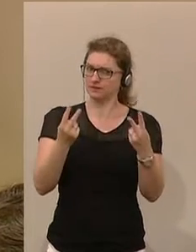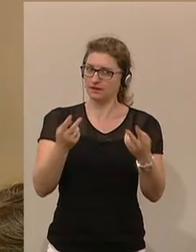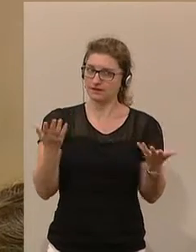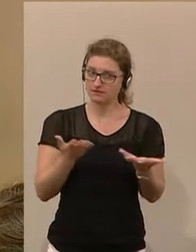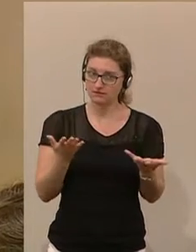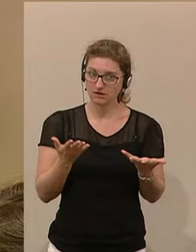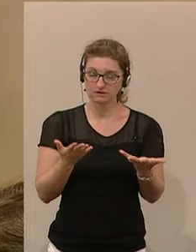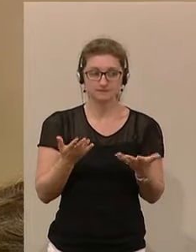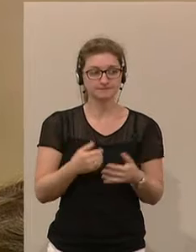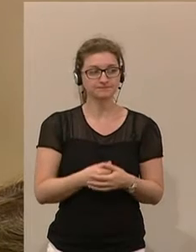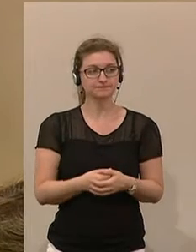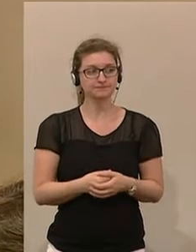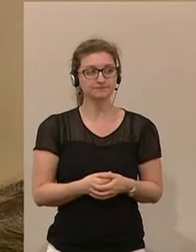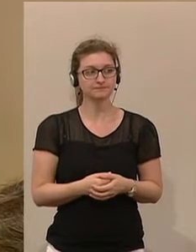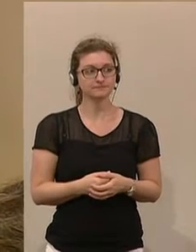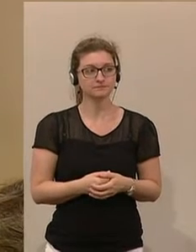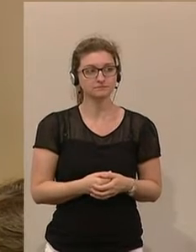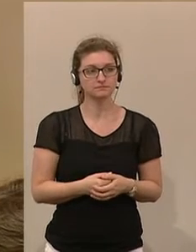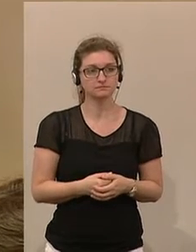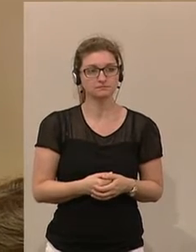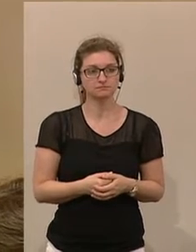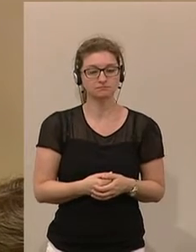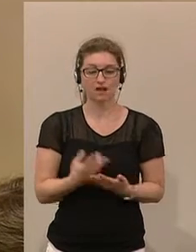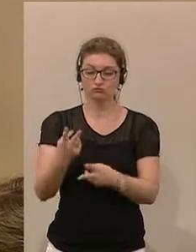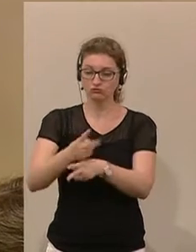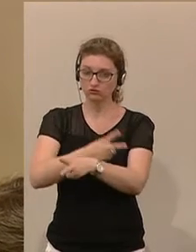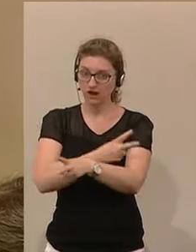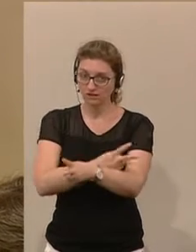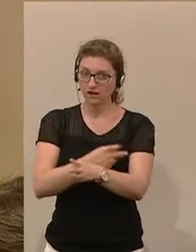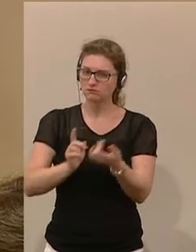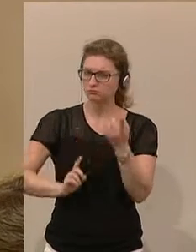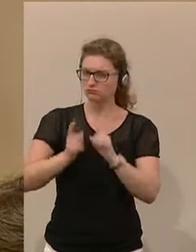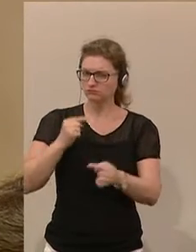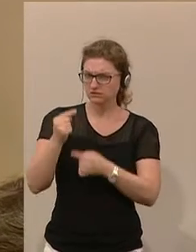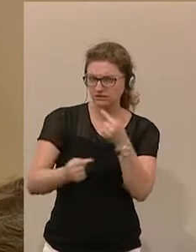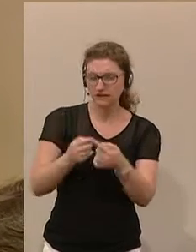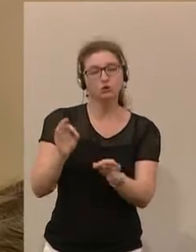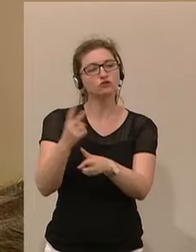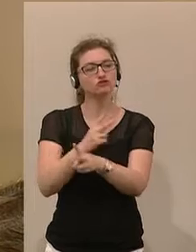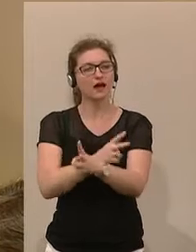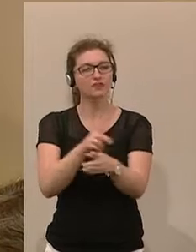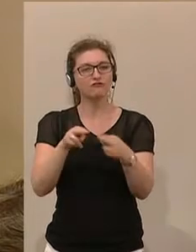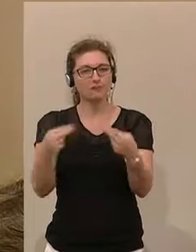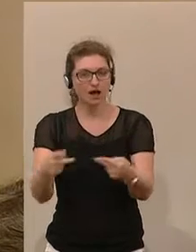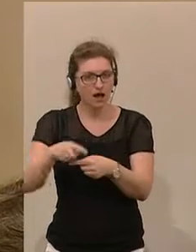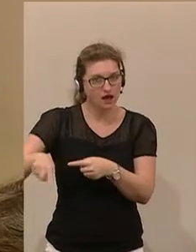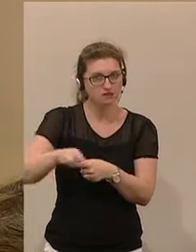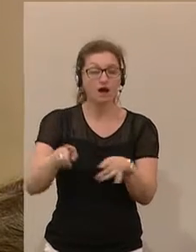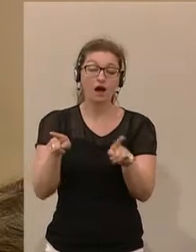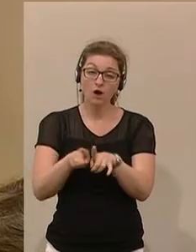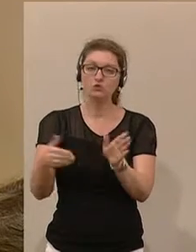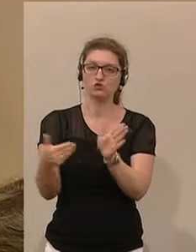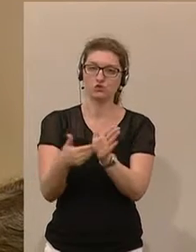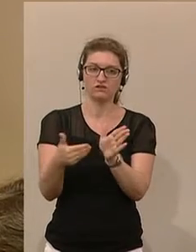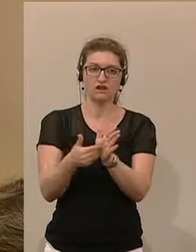dass zwischen hochentwickelten Staaten oder Staatenverbänden es auch notwendig